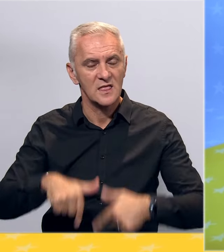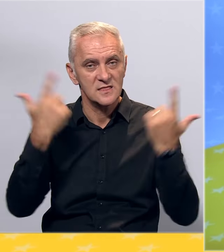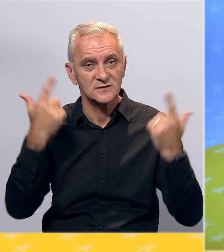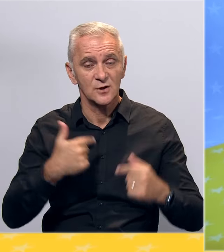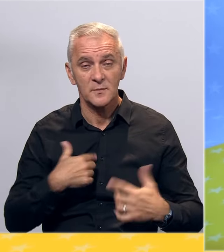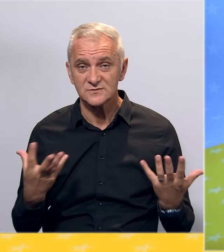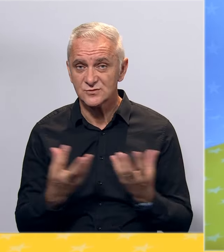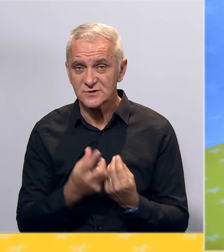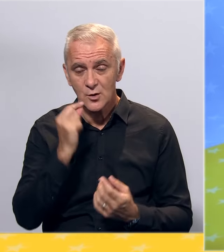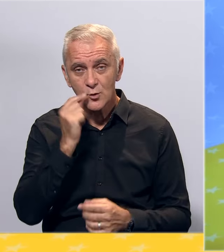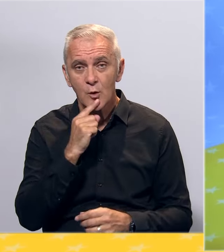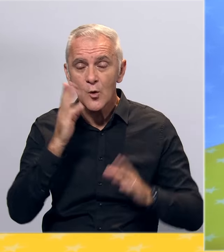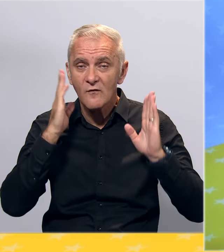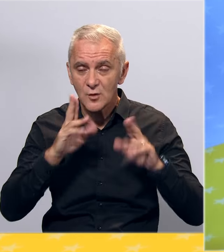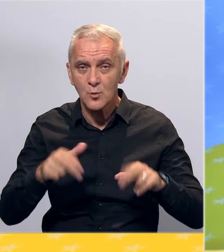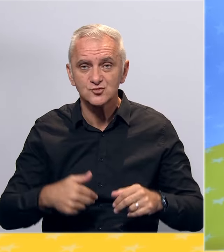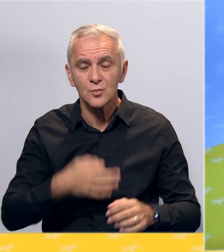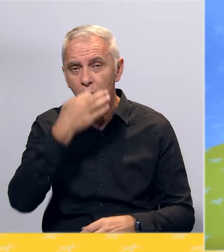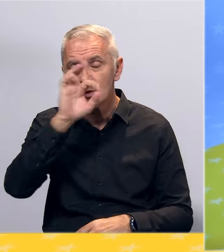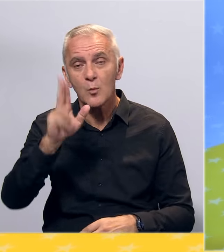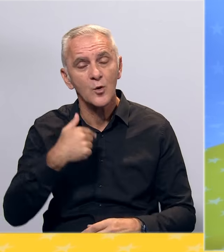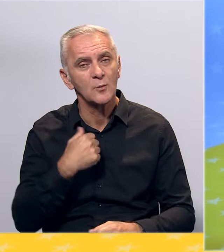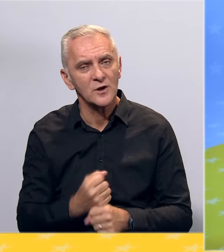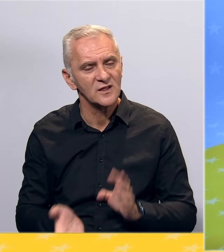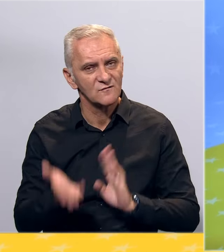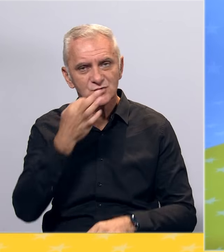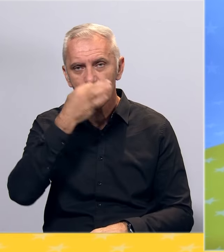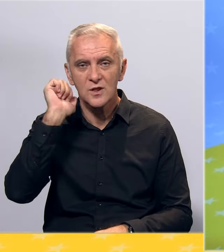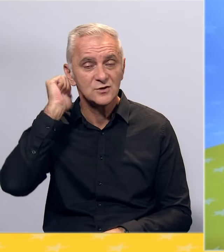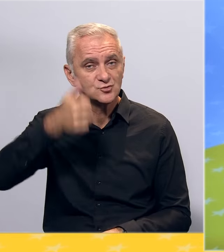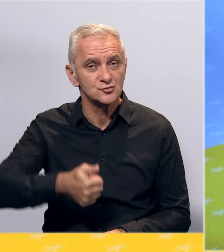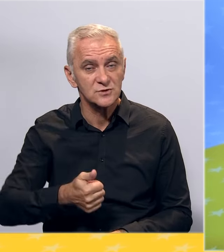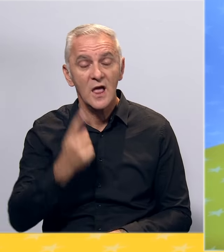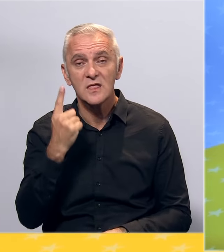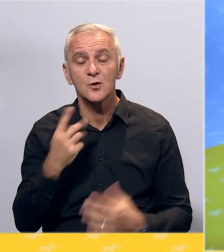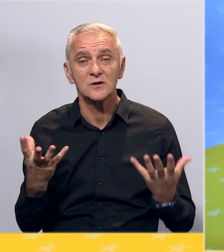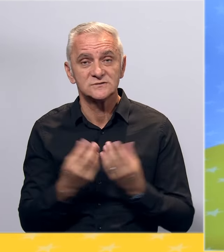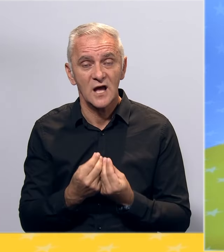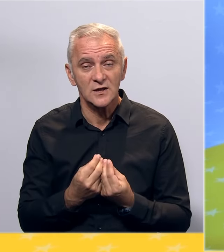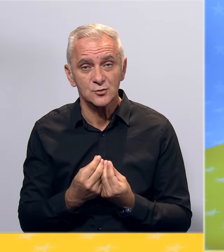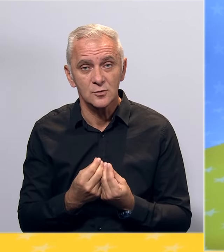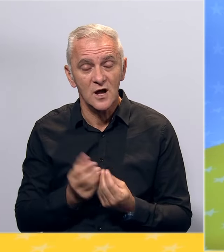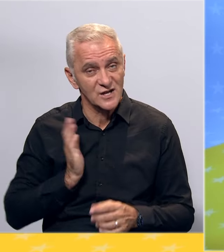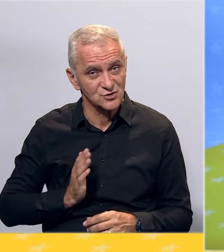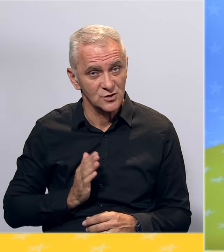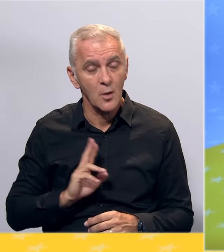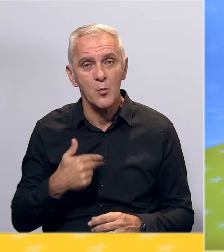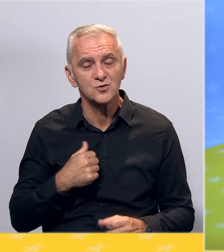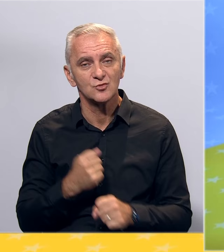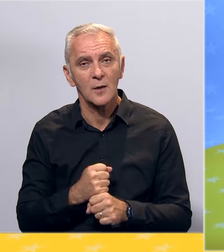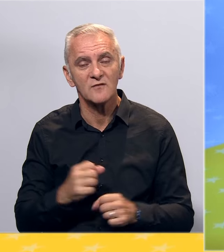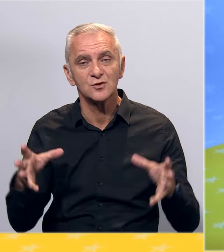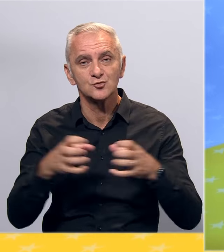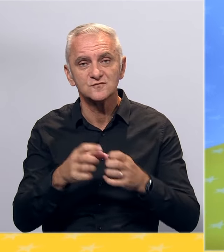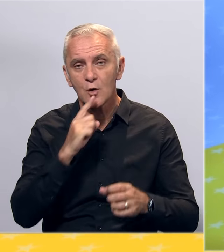Mi smo zajednica ljudi koji vjeruju da možemo bolje i da moramo učiniti više za bolje sutra. Jedino zajedno, drage sugrađanke i sugrađani, možemo stvoriti